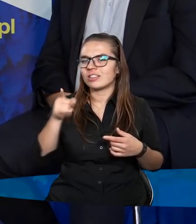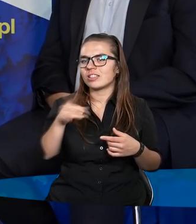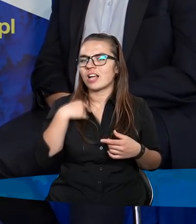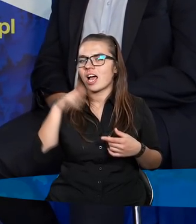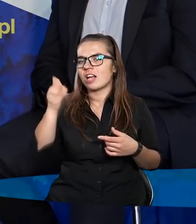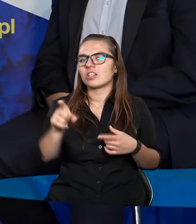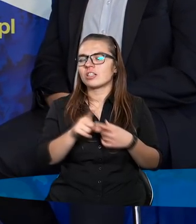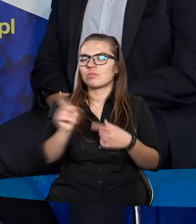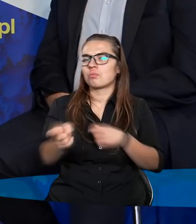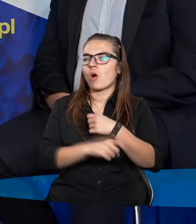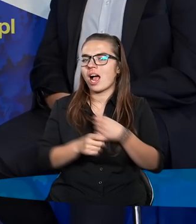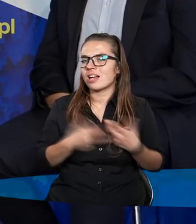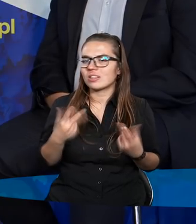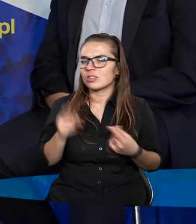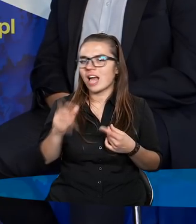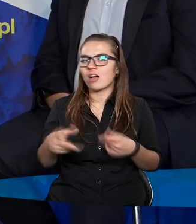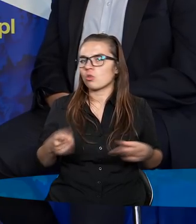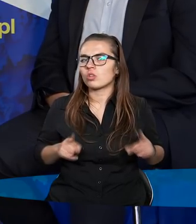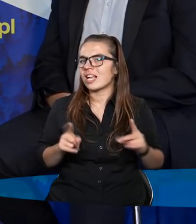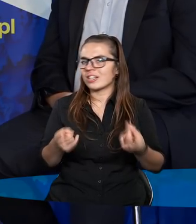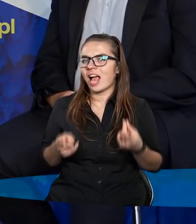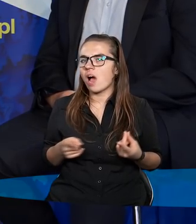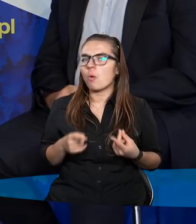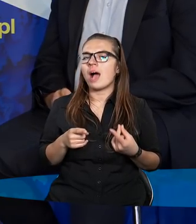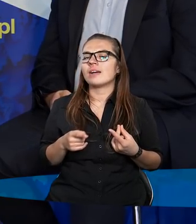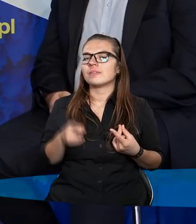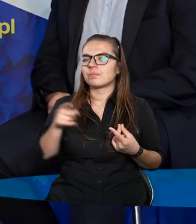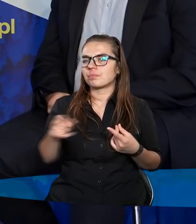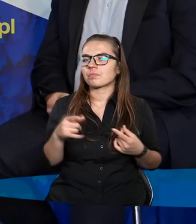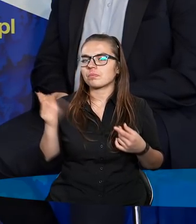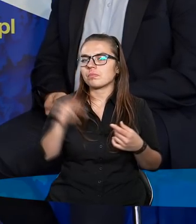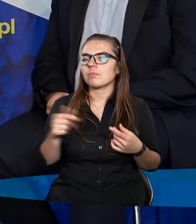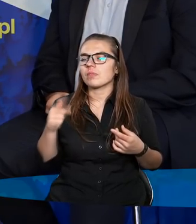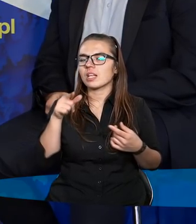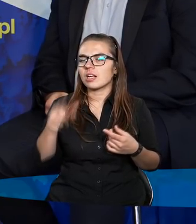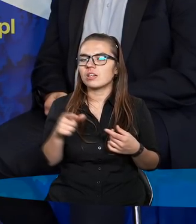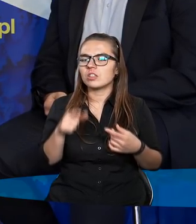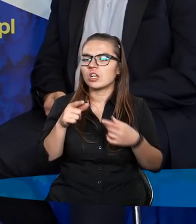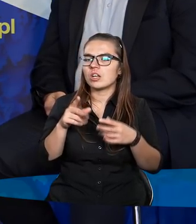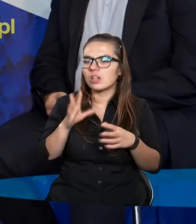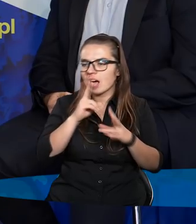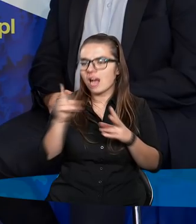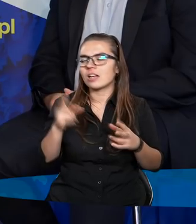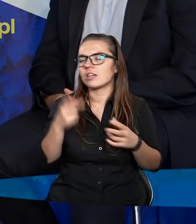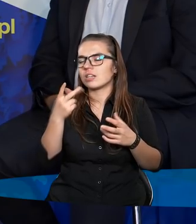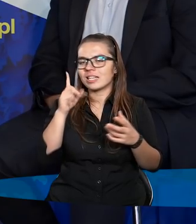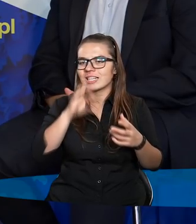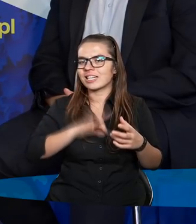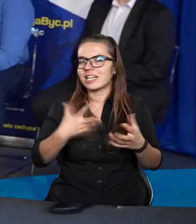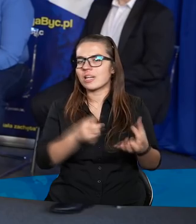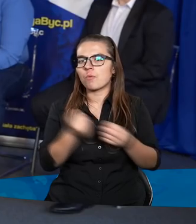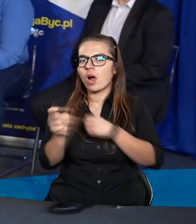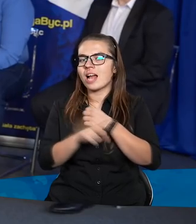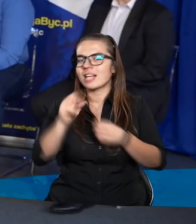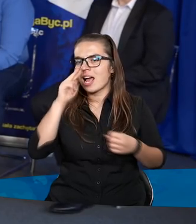to ja cię teraz za niego pokażę. Bo tak to nie działa. Jest inny tekst biblijny, który mówi o tym, że syn nie poniesie kary za